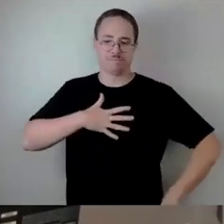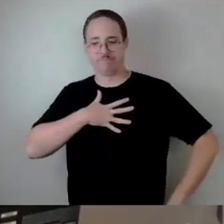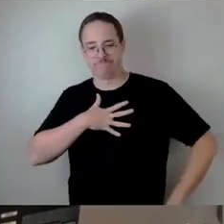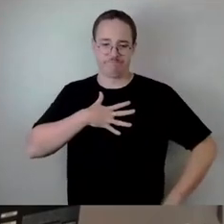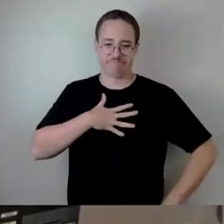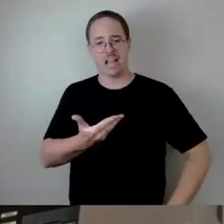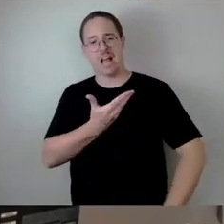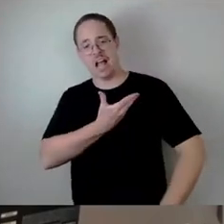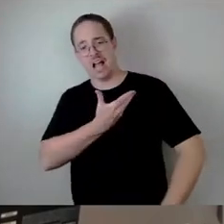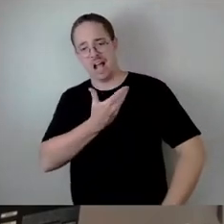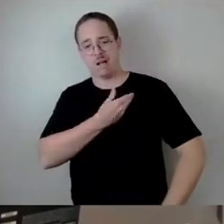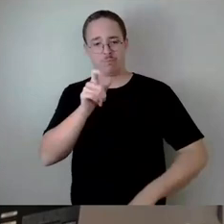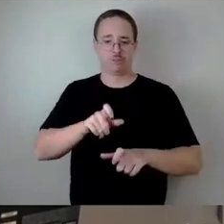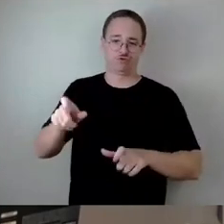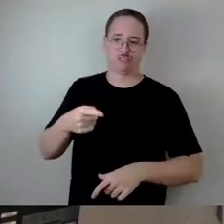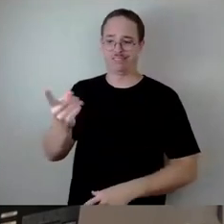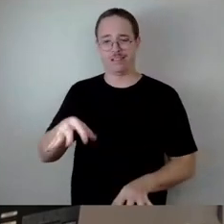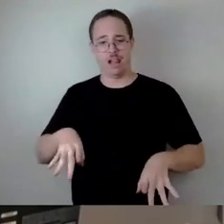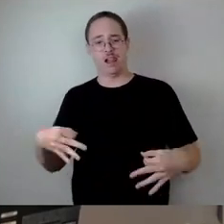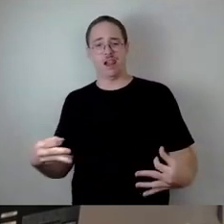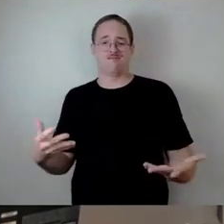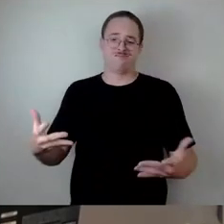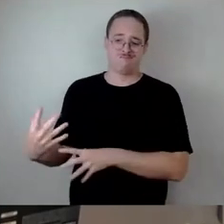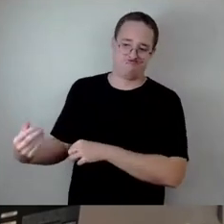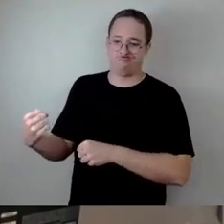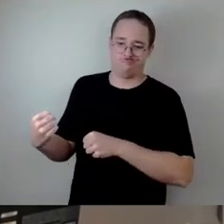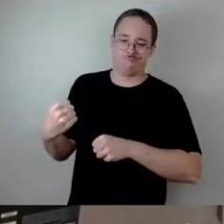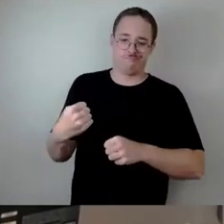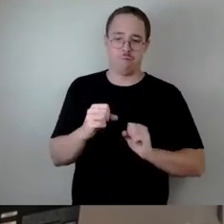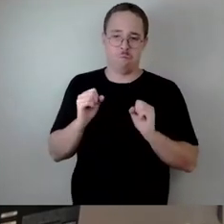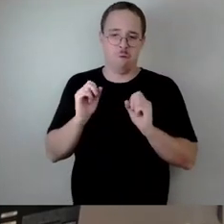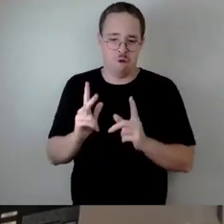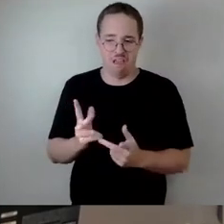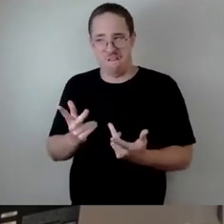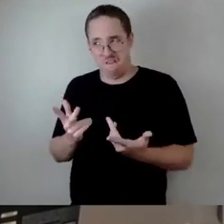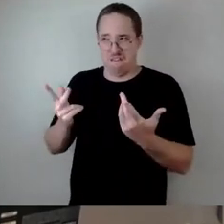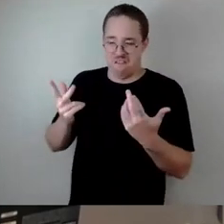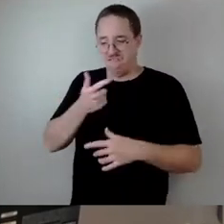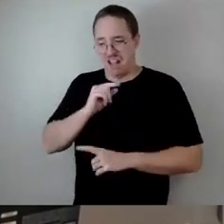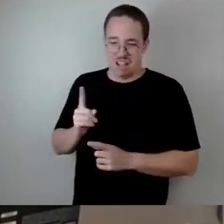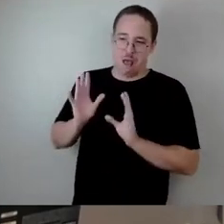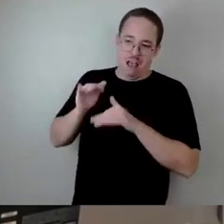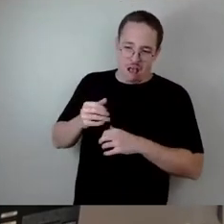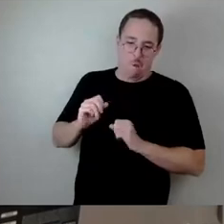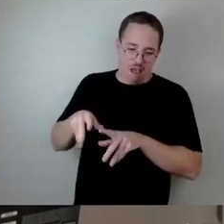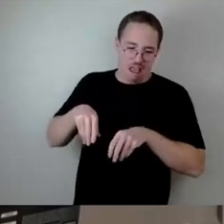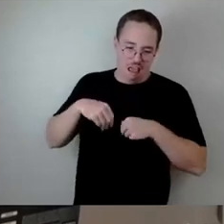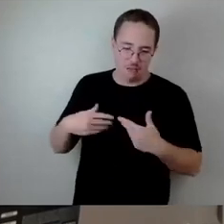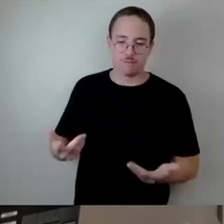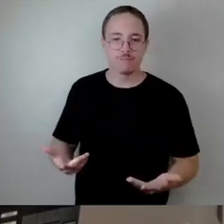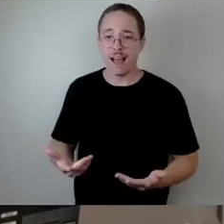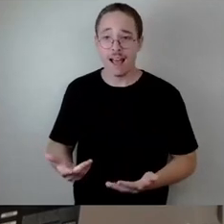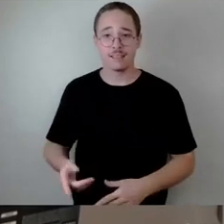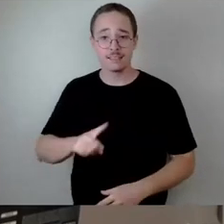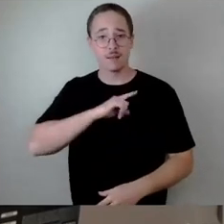jetzt irgendwie mitzuzerren. Sondern wir verstehen es dann tatsächlich als selbstverständliche Aufgabe, dass jedes Kind in unserer Gesellschaft die Förderung bekommen muss,